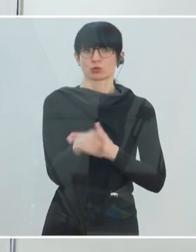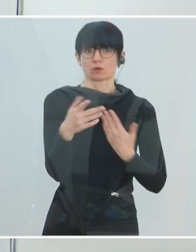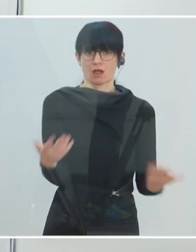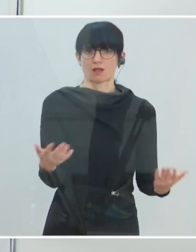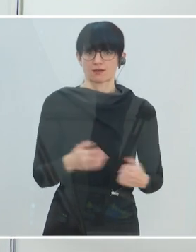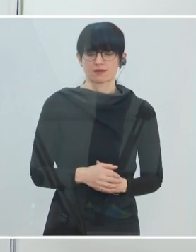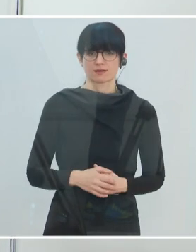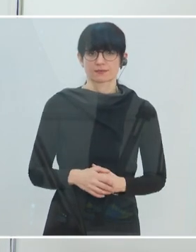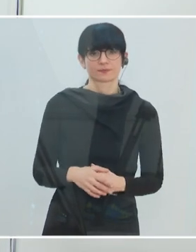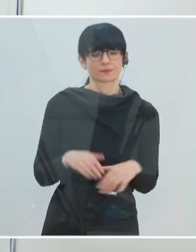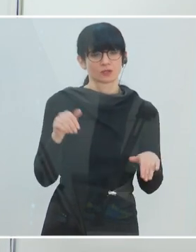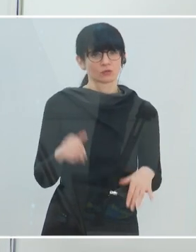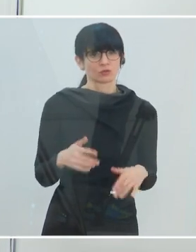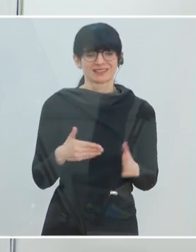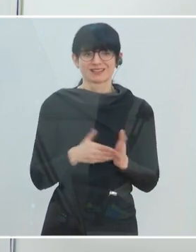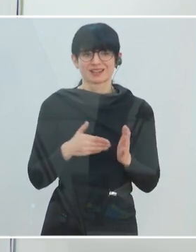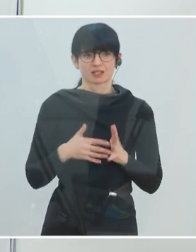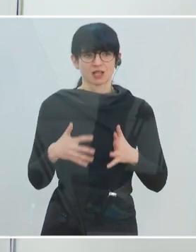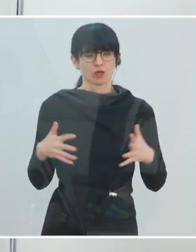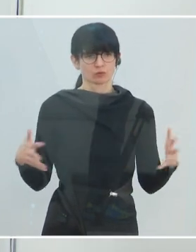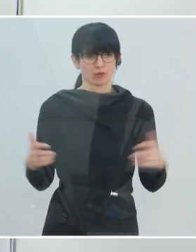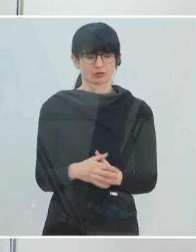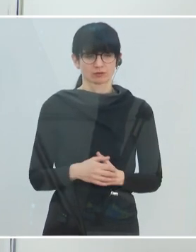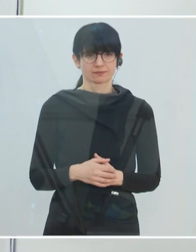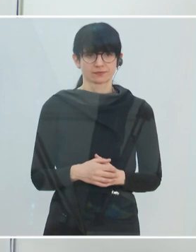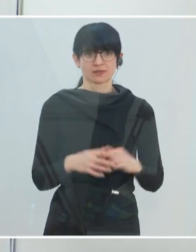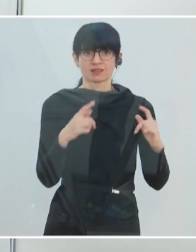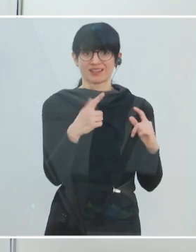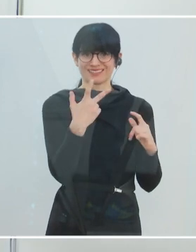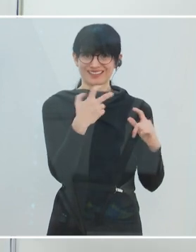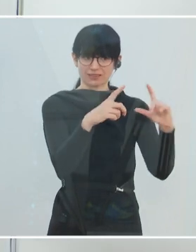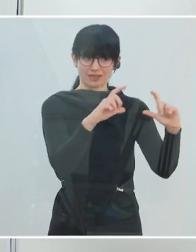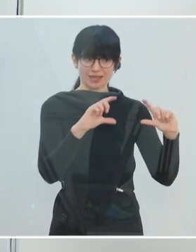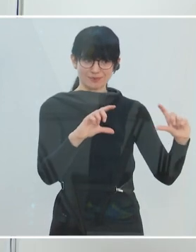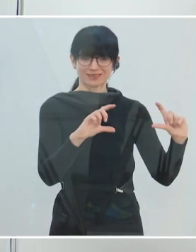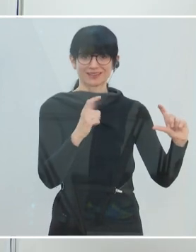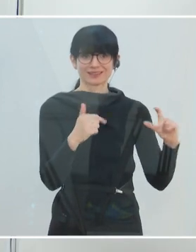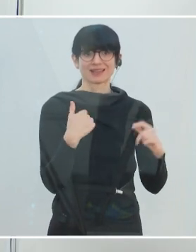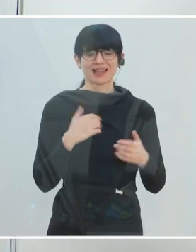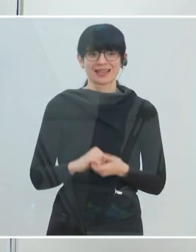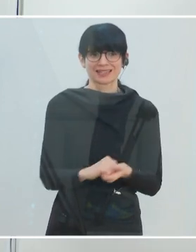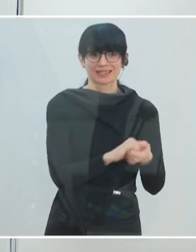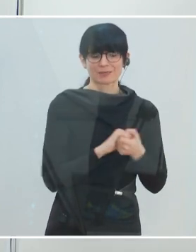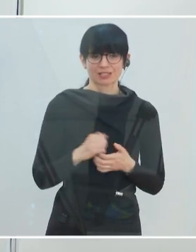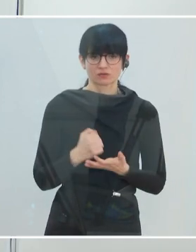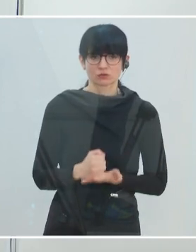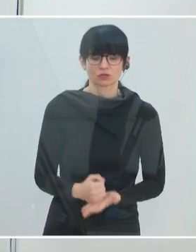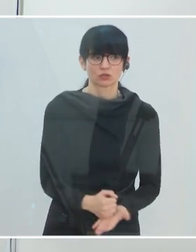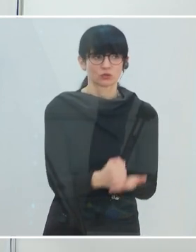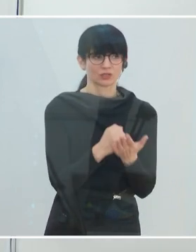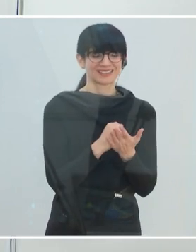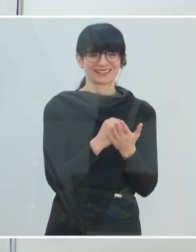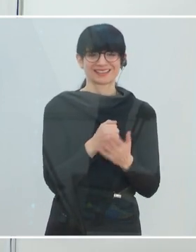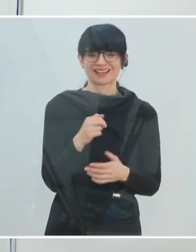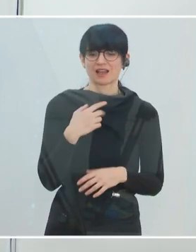und die dringend ausgebaut und unterstützt werden müssen. Die nächste Ebene ist dann die Ebene der Gemeinschaftsunterstützung. Wir sprechen davon, dass die